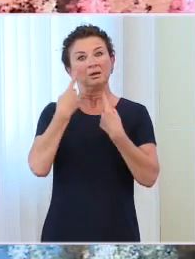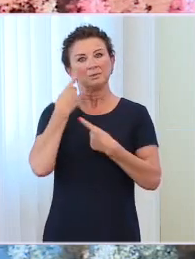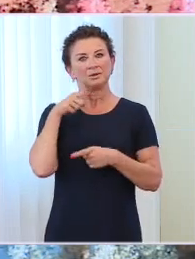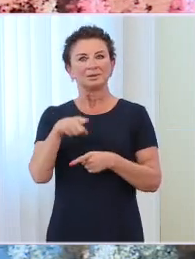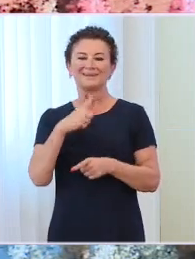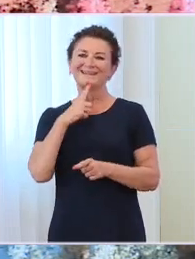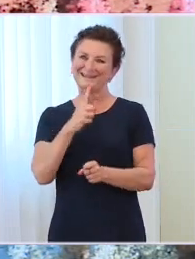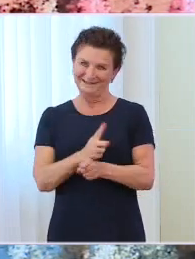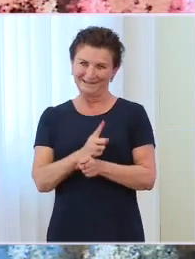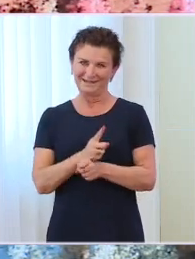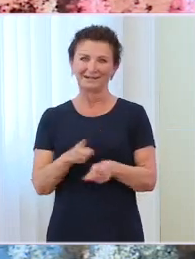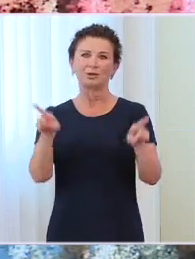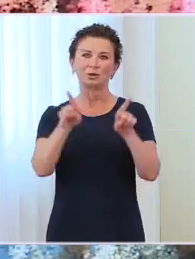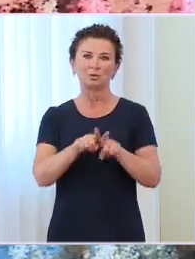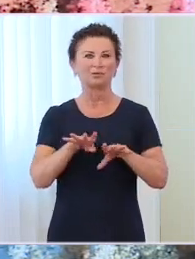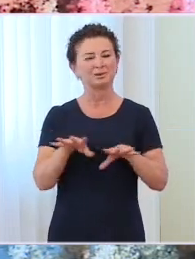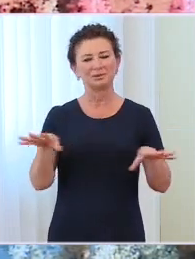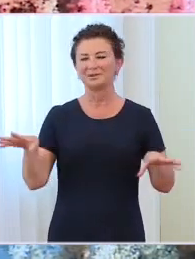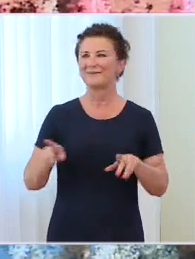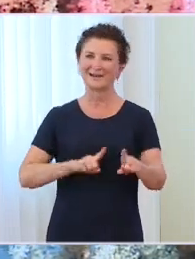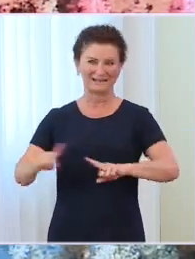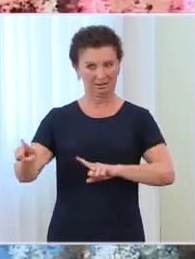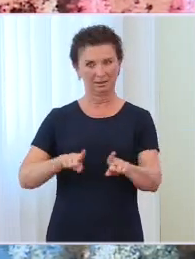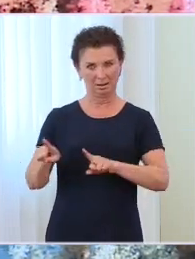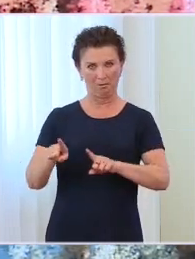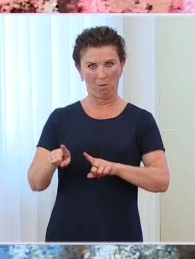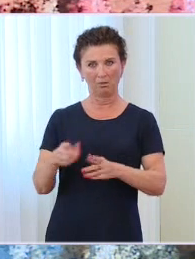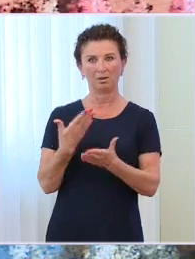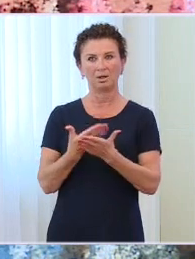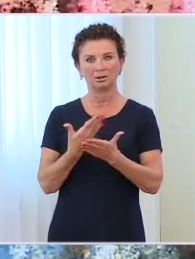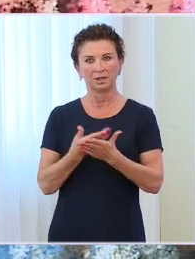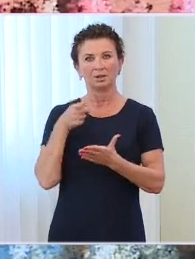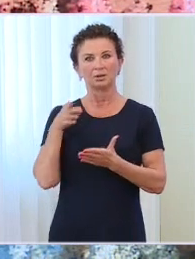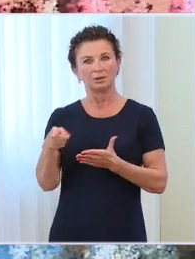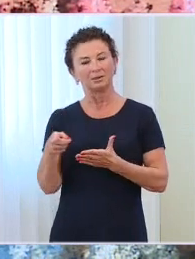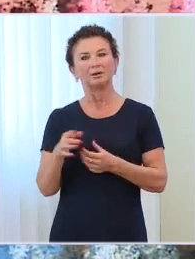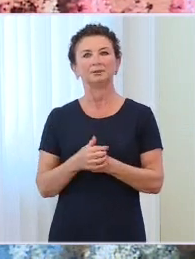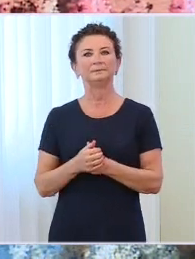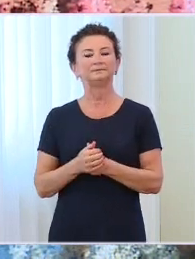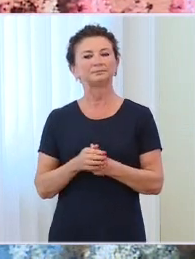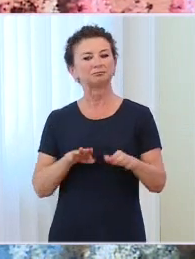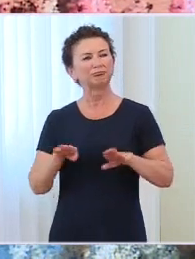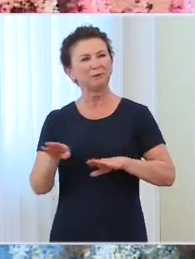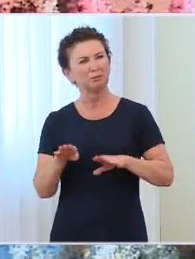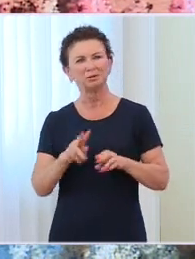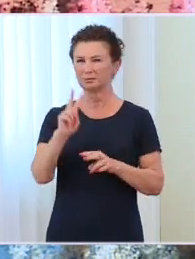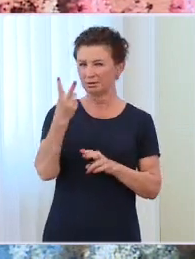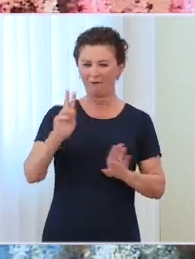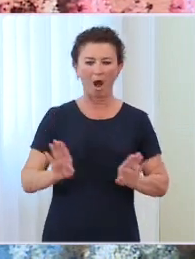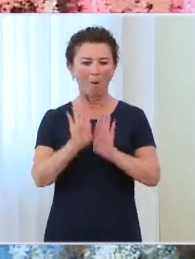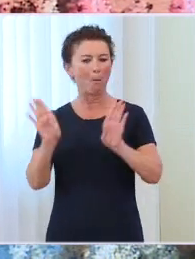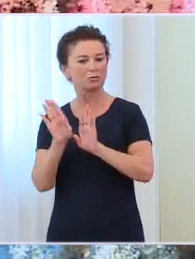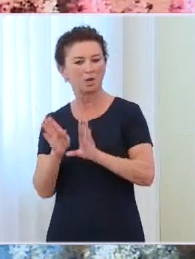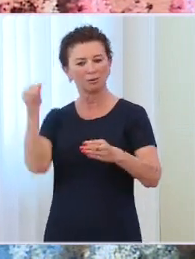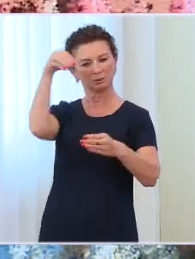polegający na tym, że te obiekty znajdą się w cytadeli warszawskiej, cytadeli, którą zaborca